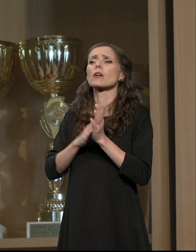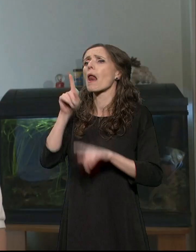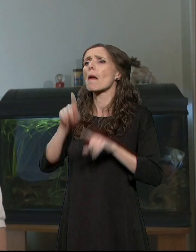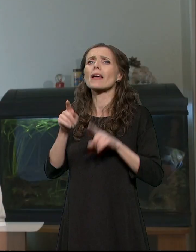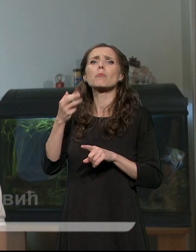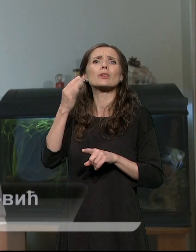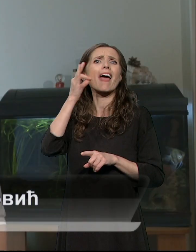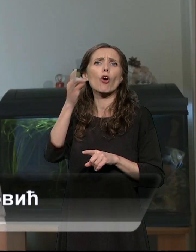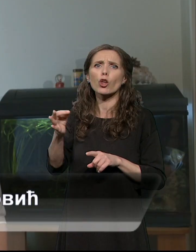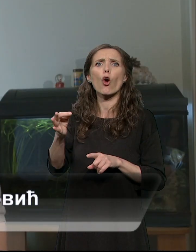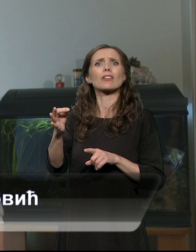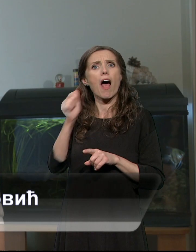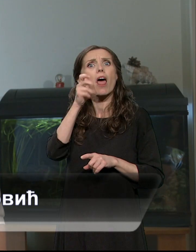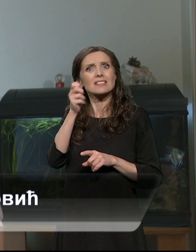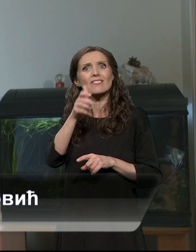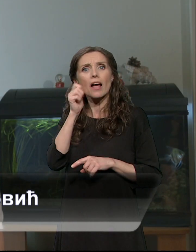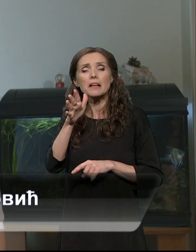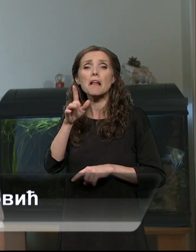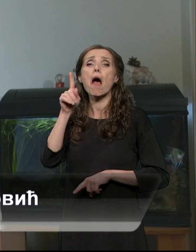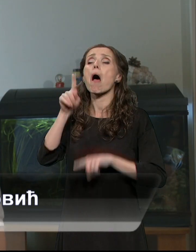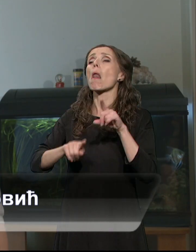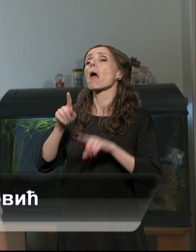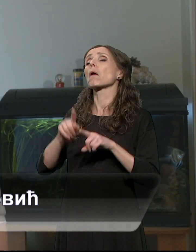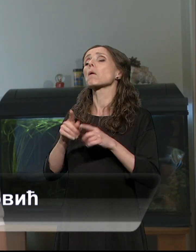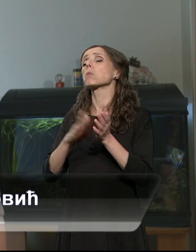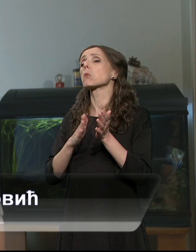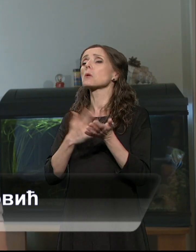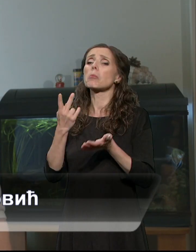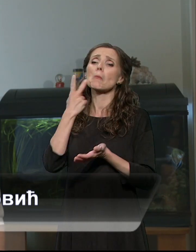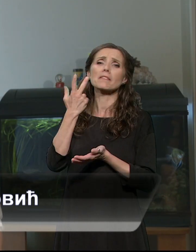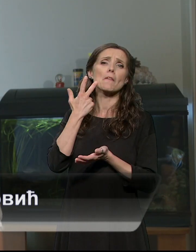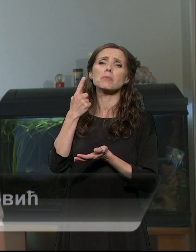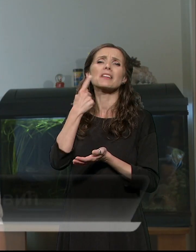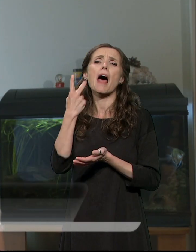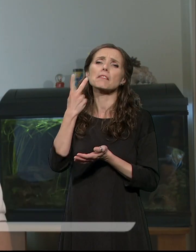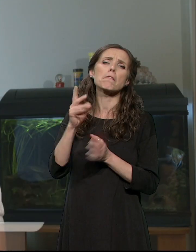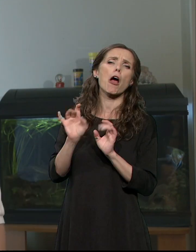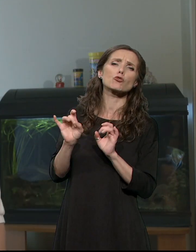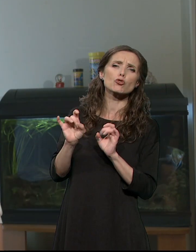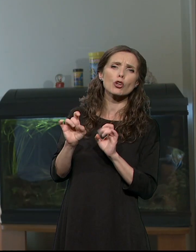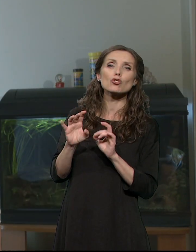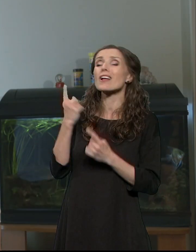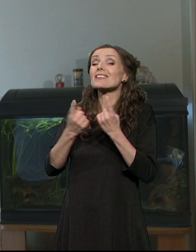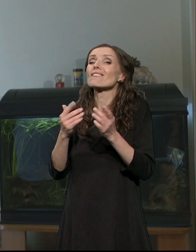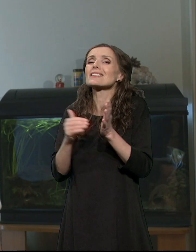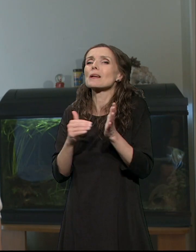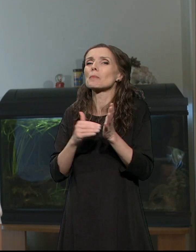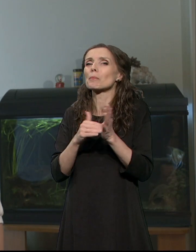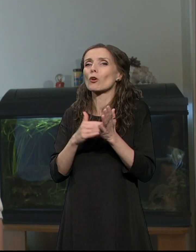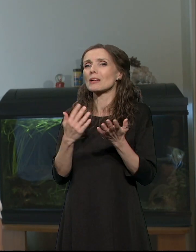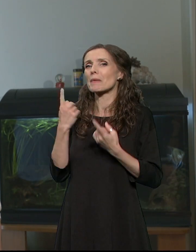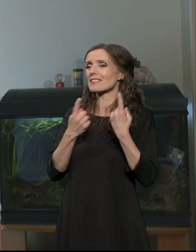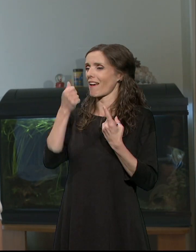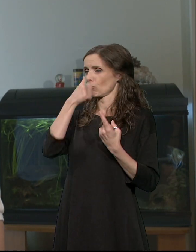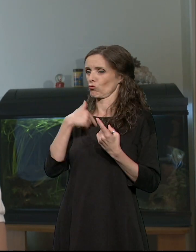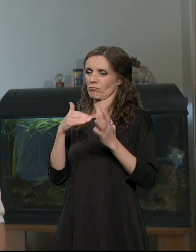nekoliko dana zajedno, a nekad ne budemo dan-dva zajedno, zavisi u stvari po potrebi i kako su nam